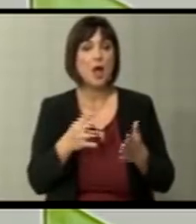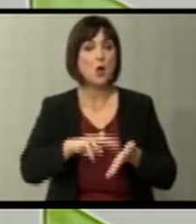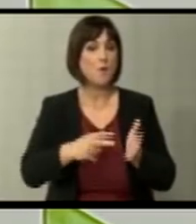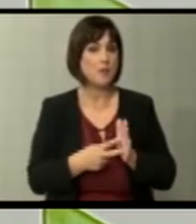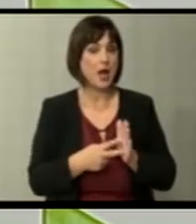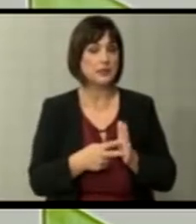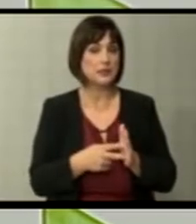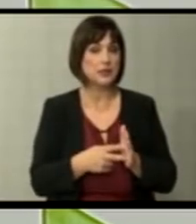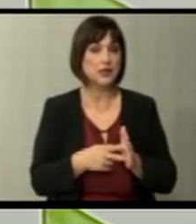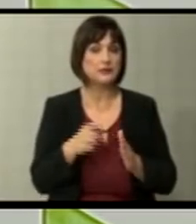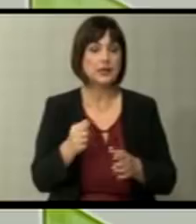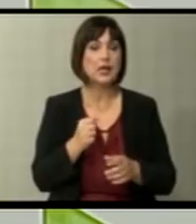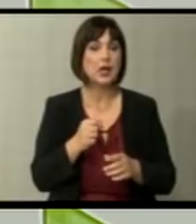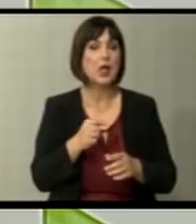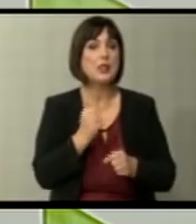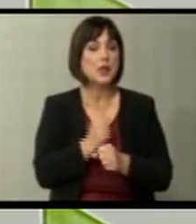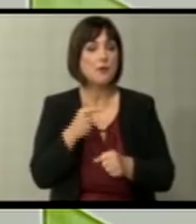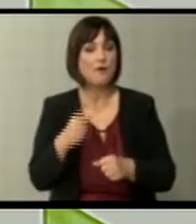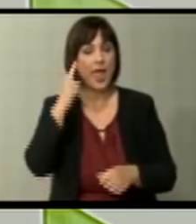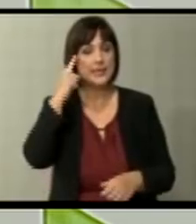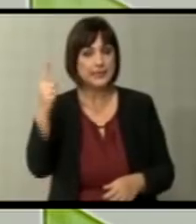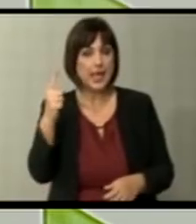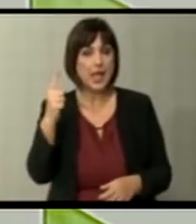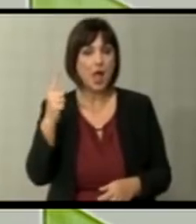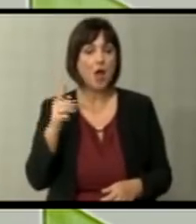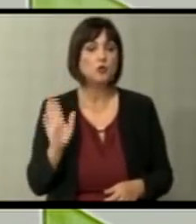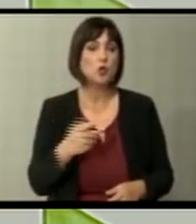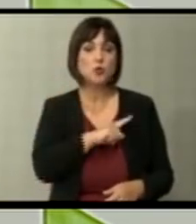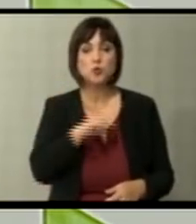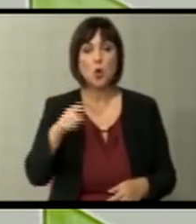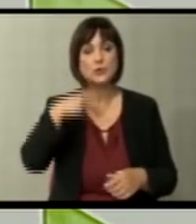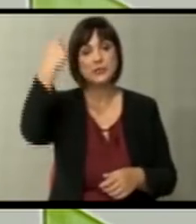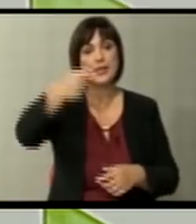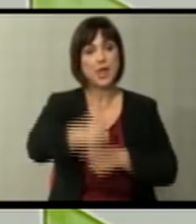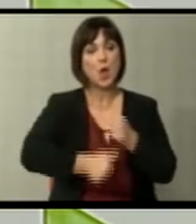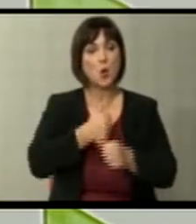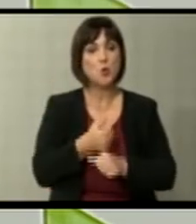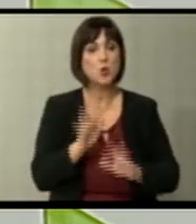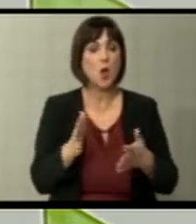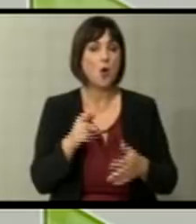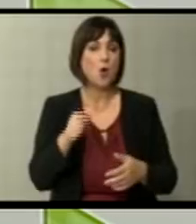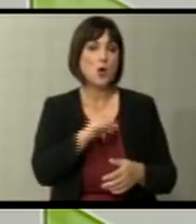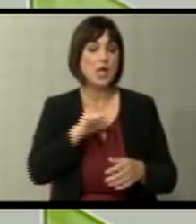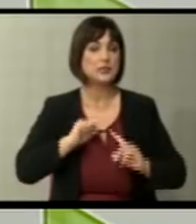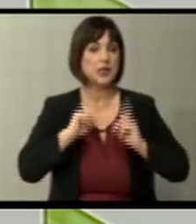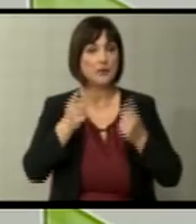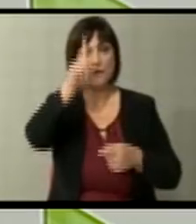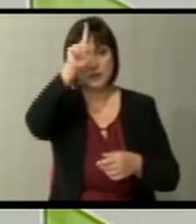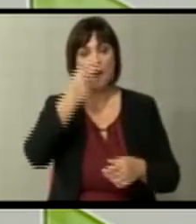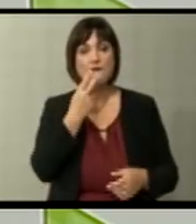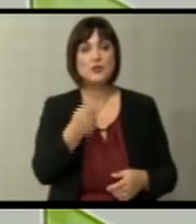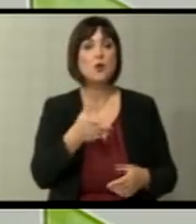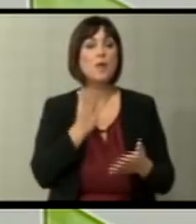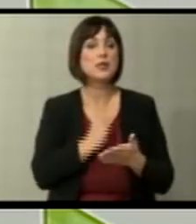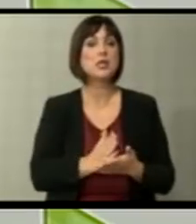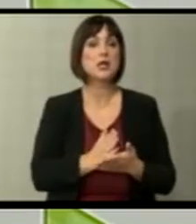планира да ги материализира делот тие идеи, меѓутоа до следната година некаде около самитеот во Софија видовме дека,